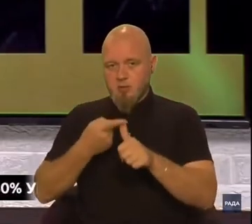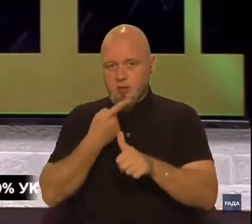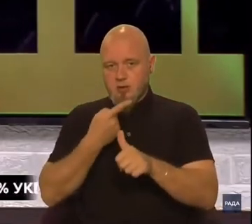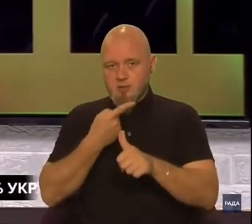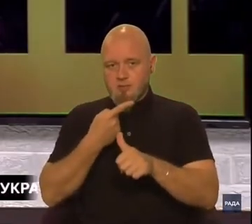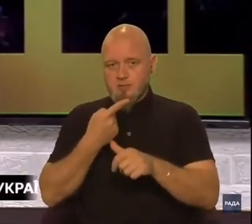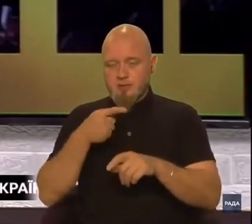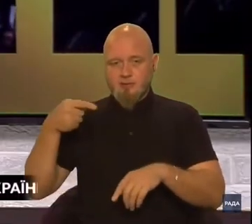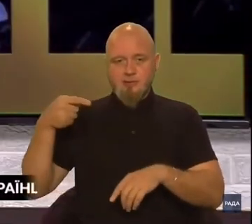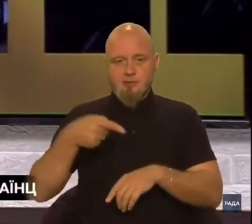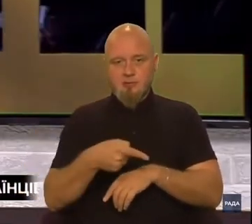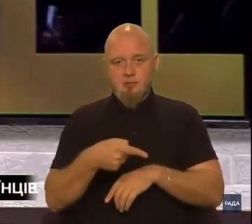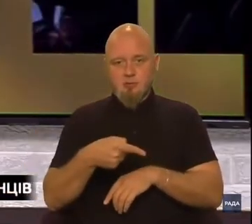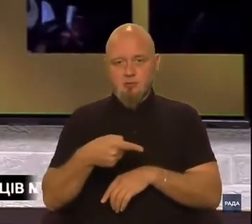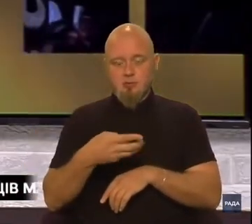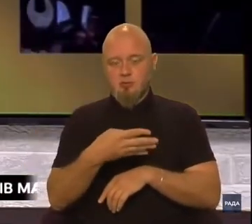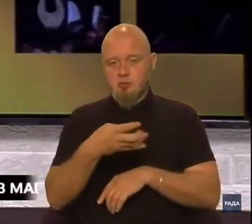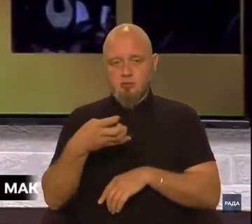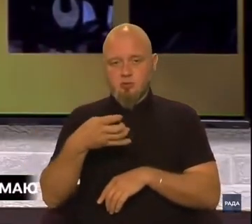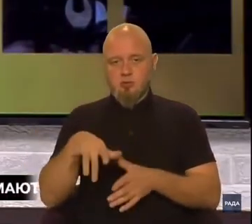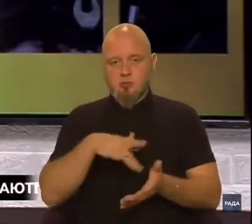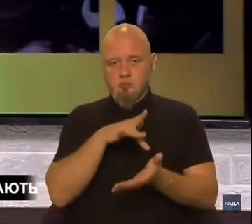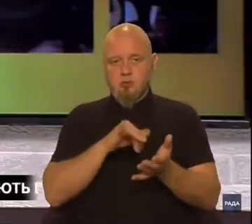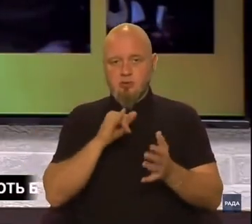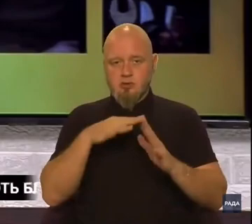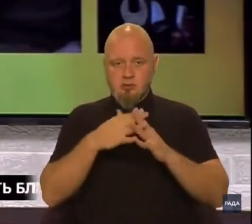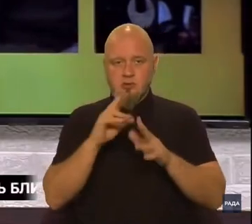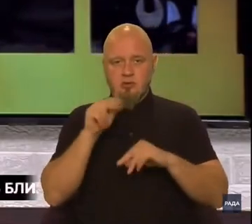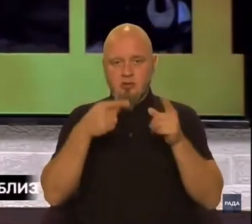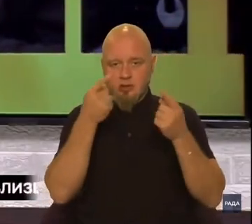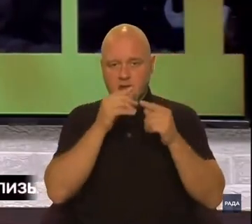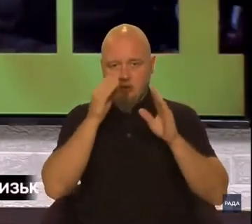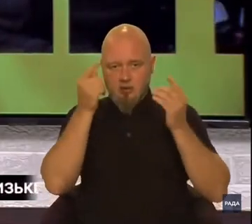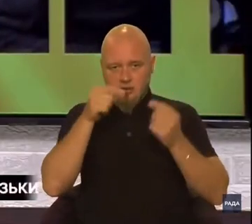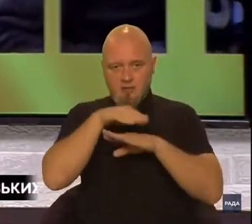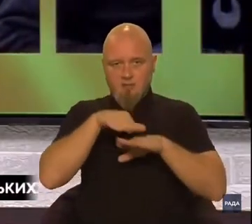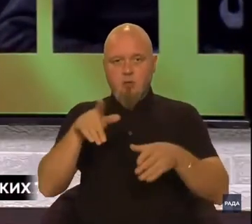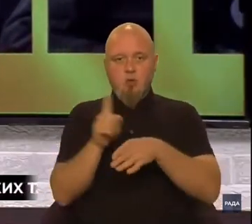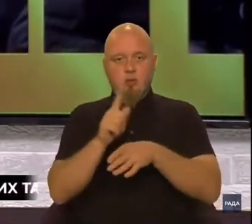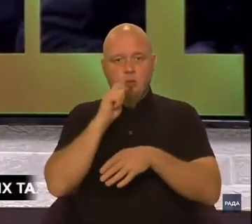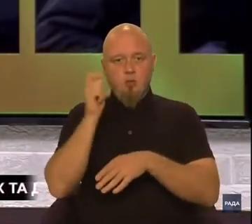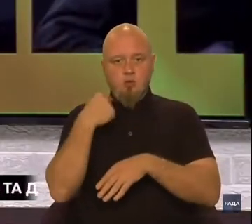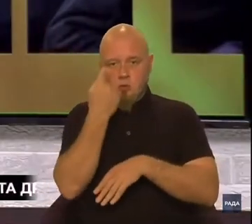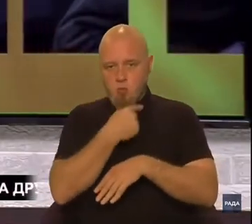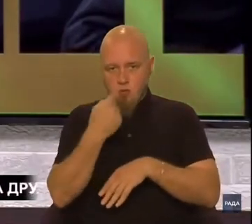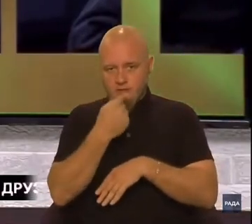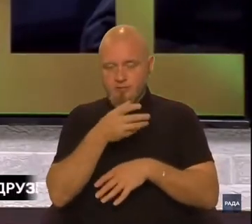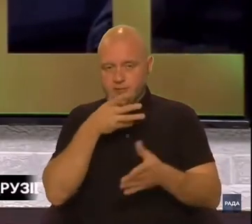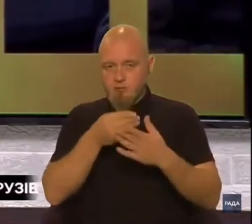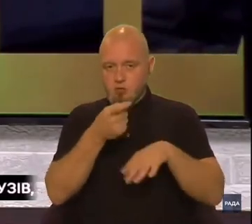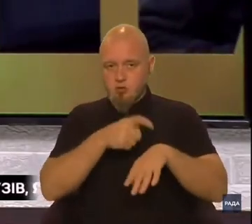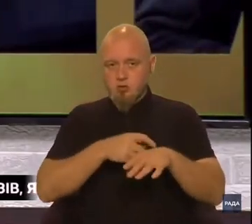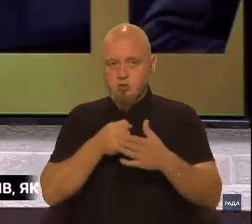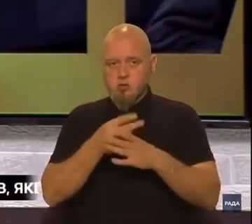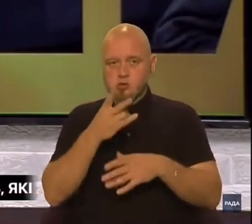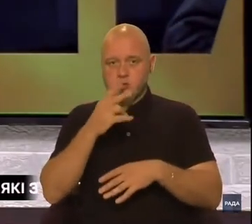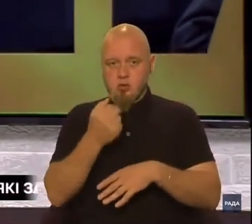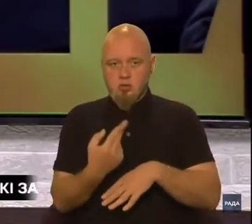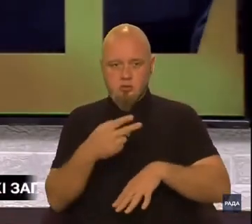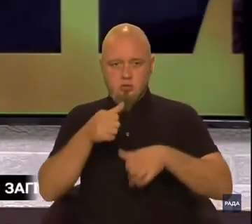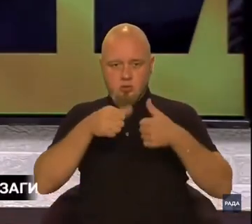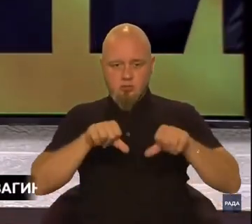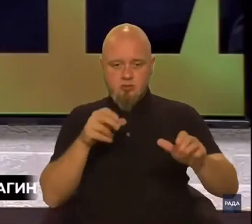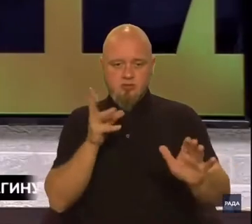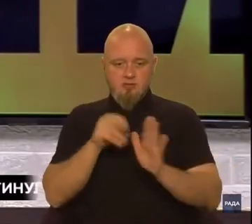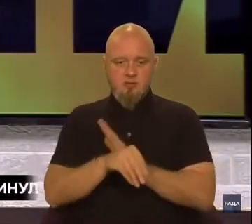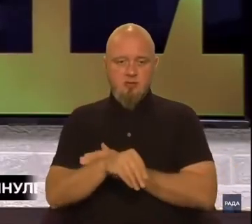1400 міст і сіл через невідповідність нормам української мови. Свого часу до Нацкомісії увійшли